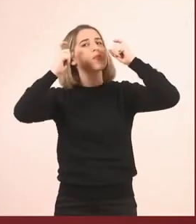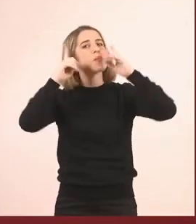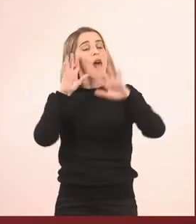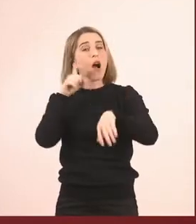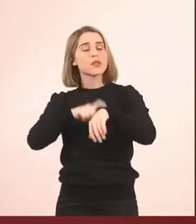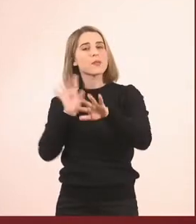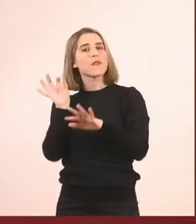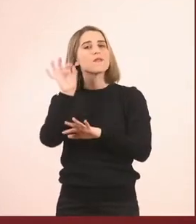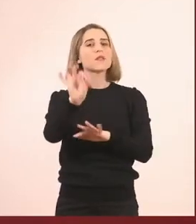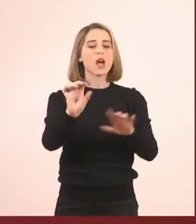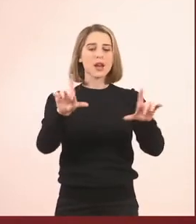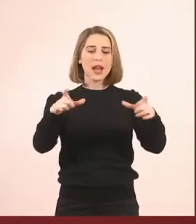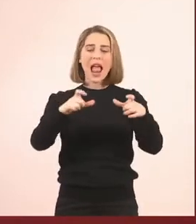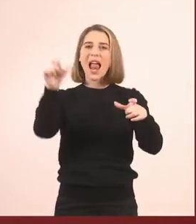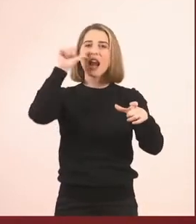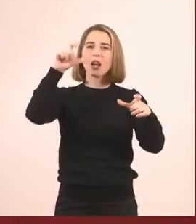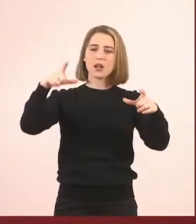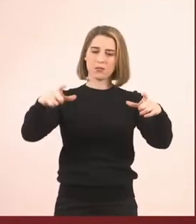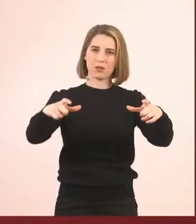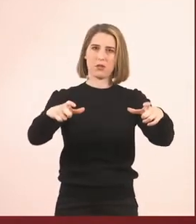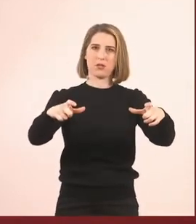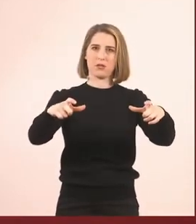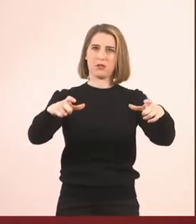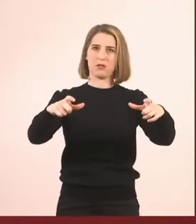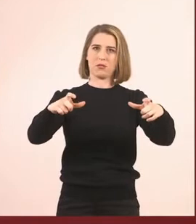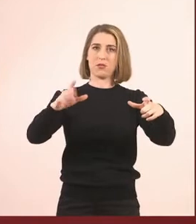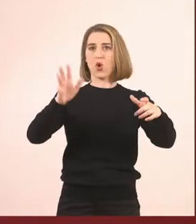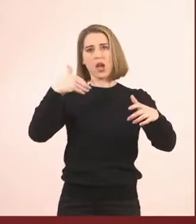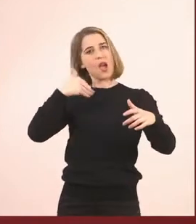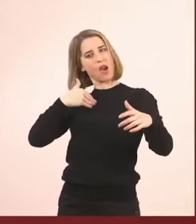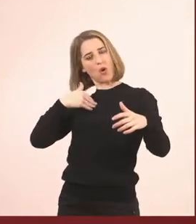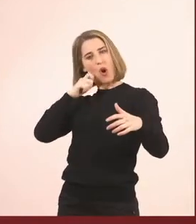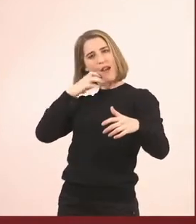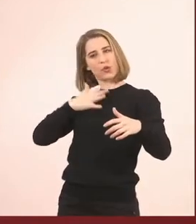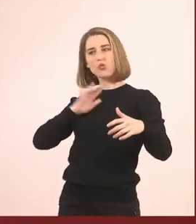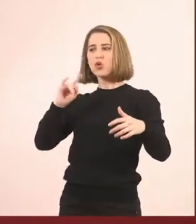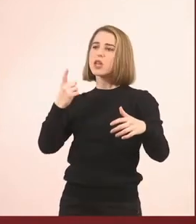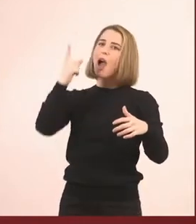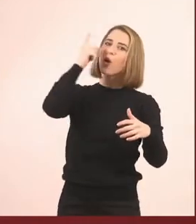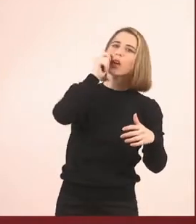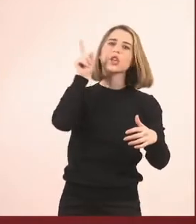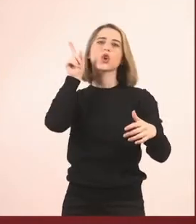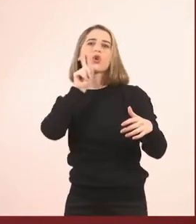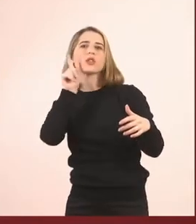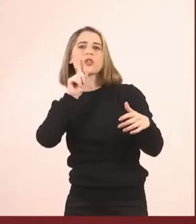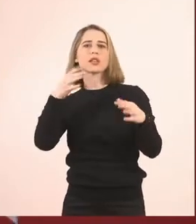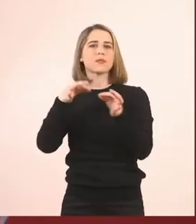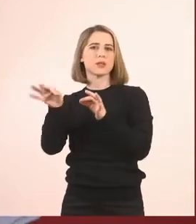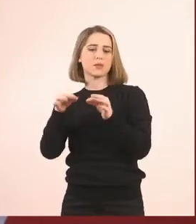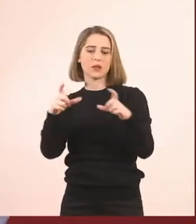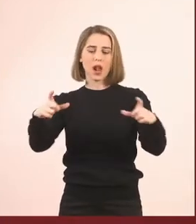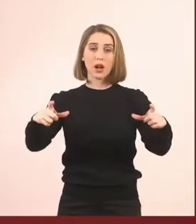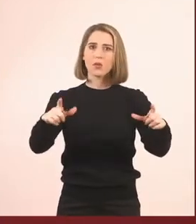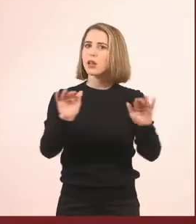λίμνη. Μπορεί αυτό να είναι και το κοριτσάκι με τα σπίρτα που θα φτάσει σε αυτή τη λίμνη, ή το αγοράκι με τα σπίρτα. Και εκείνη η λίμνη δεν είναι